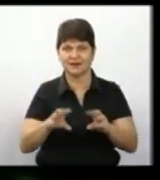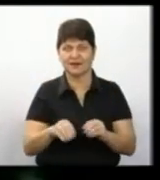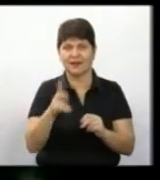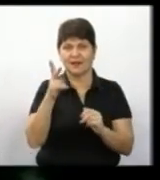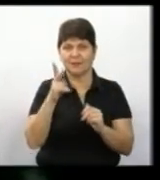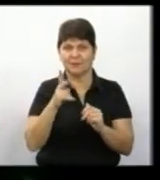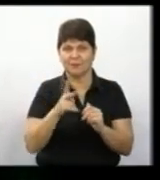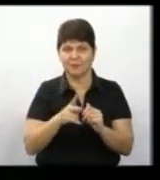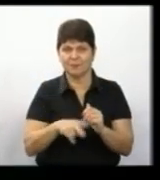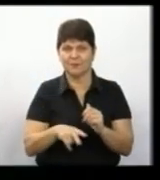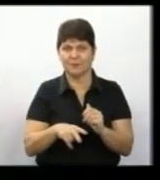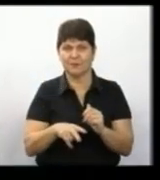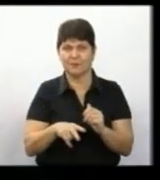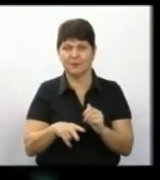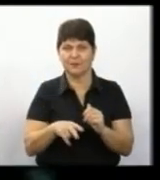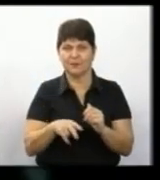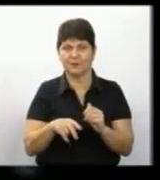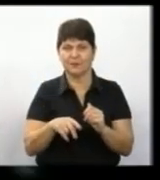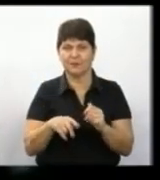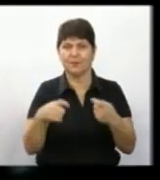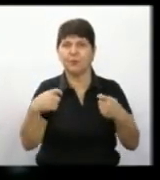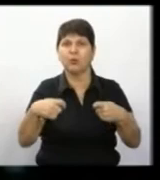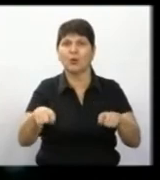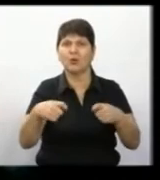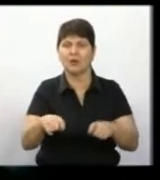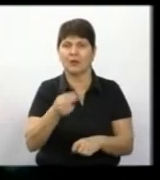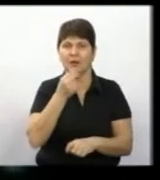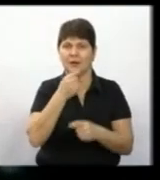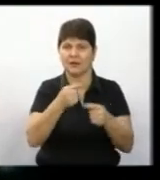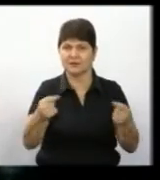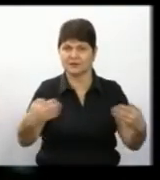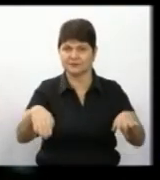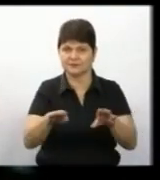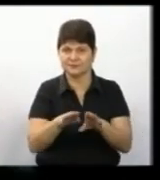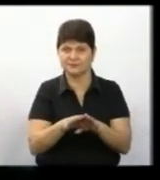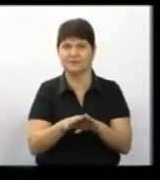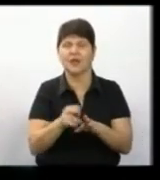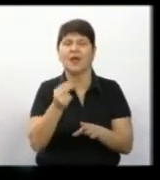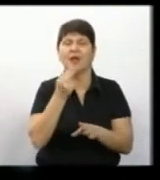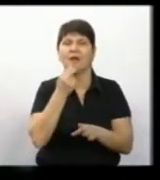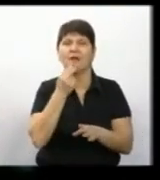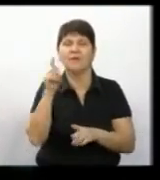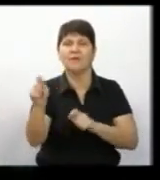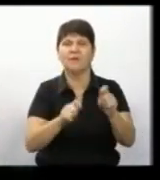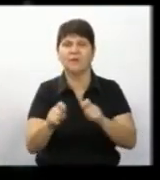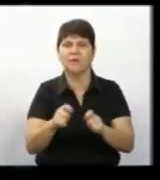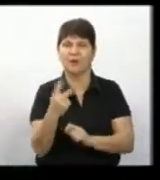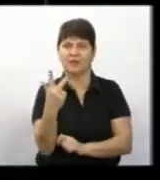бачити яти, в яких продаються їжа. Фуд-фест у тридні.